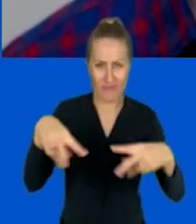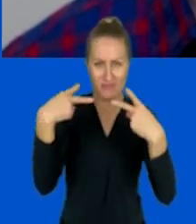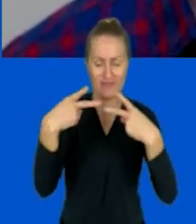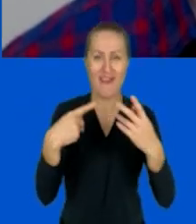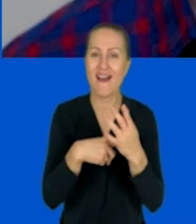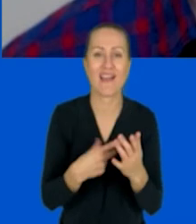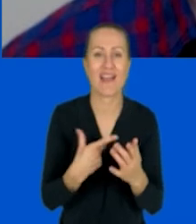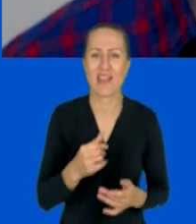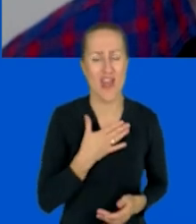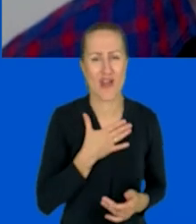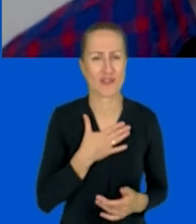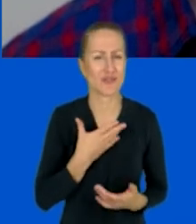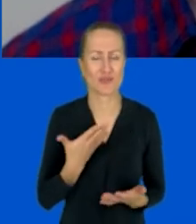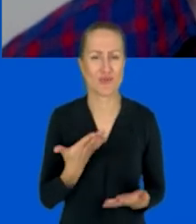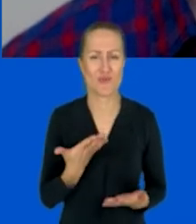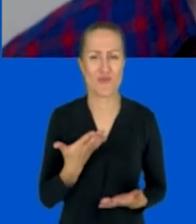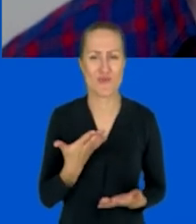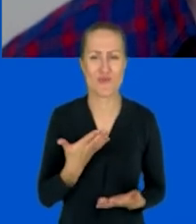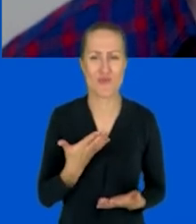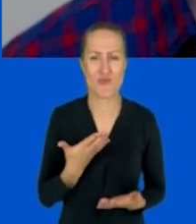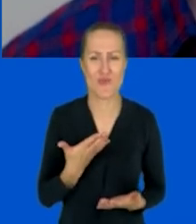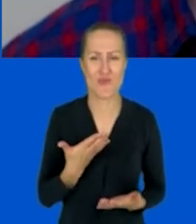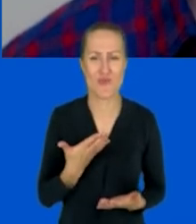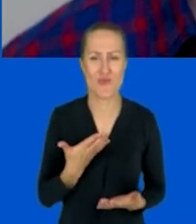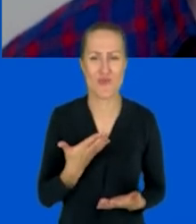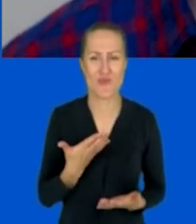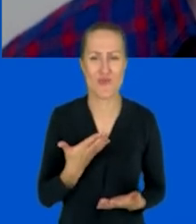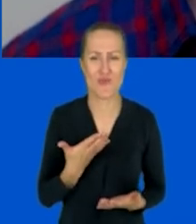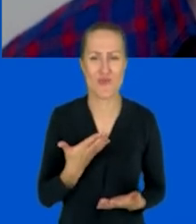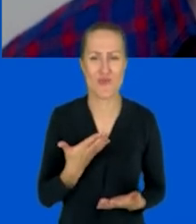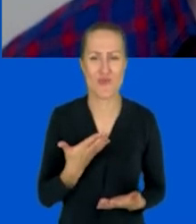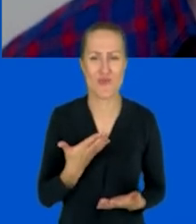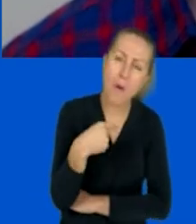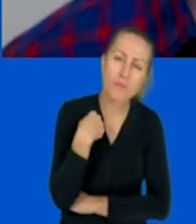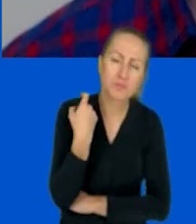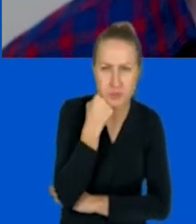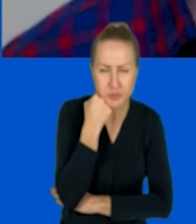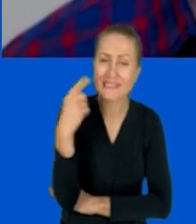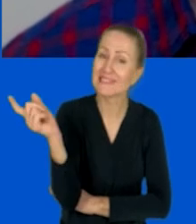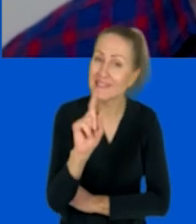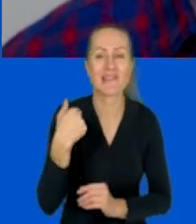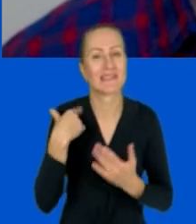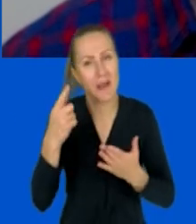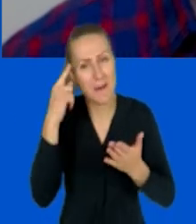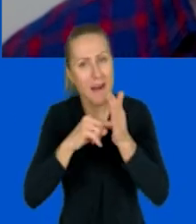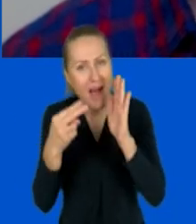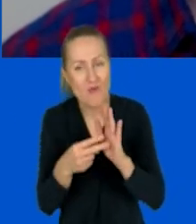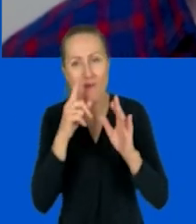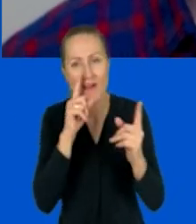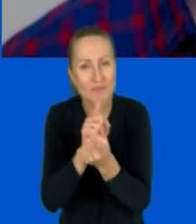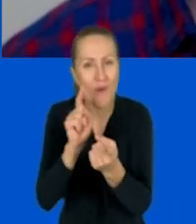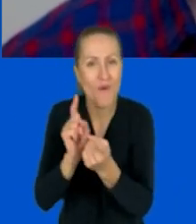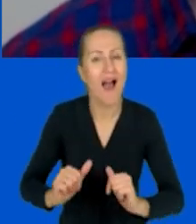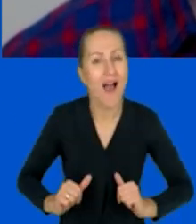obserwator, tylko wierny. Dlatego tak starałam się